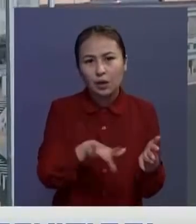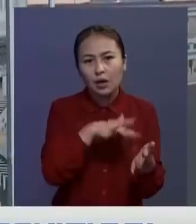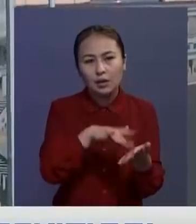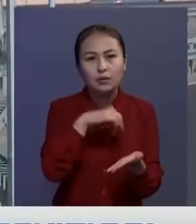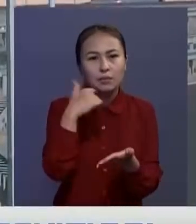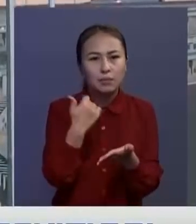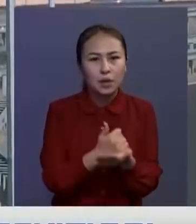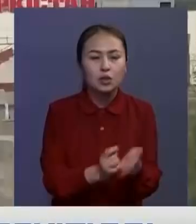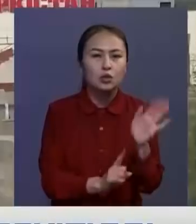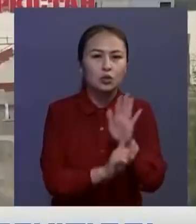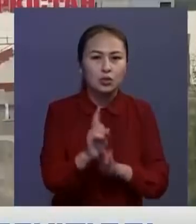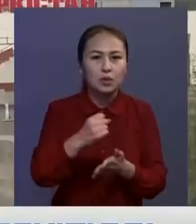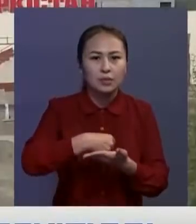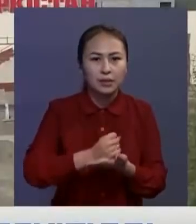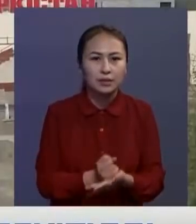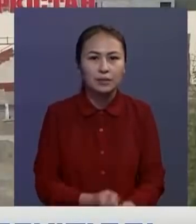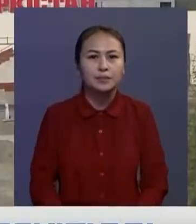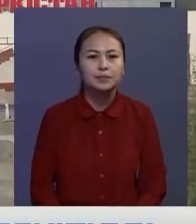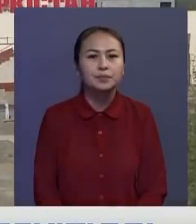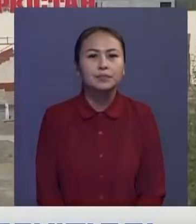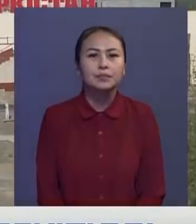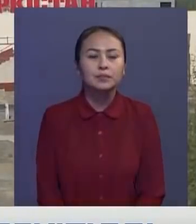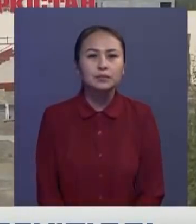шықты және қаланың баш жоспары бекіде.